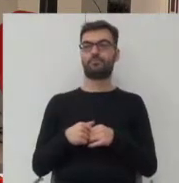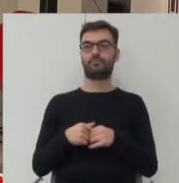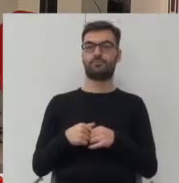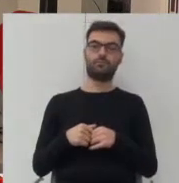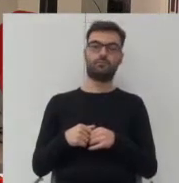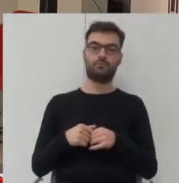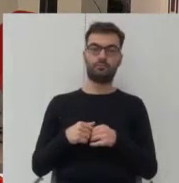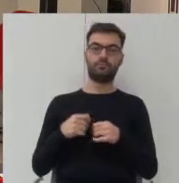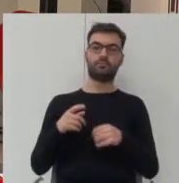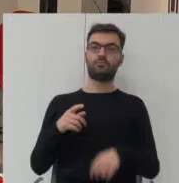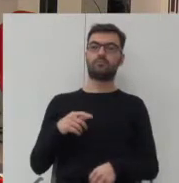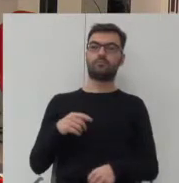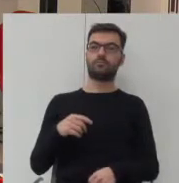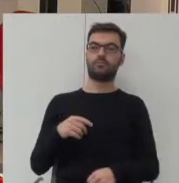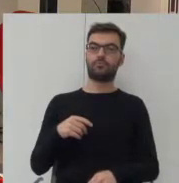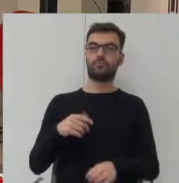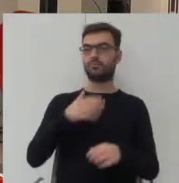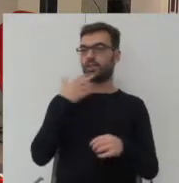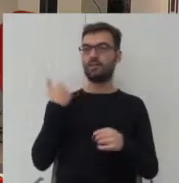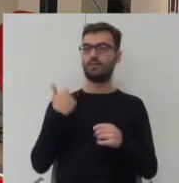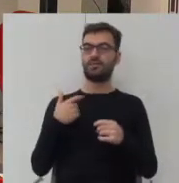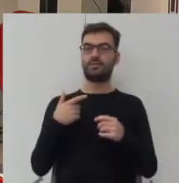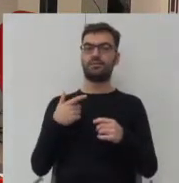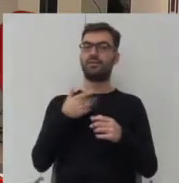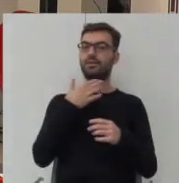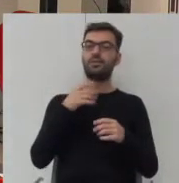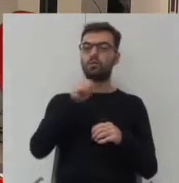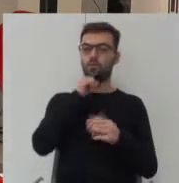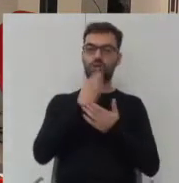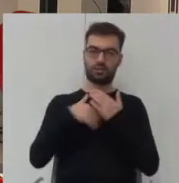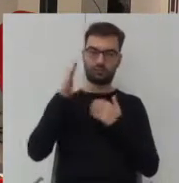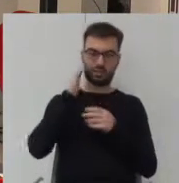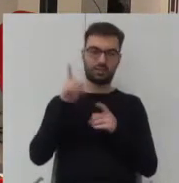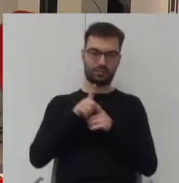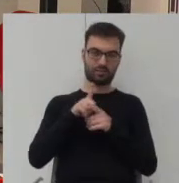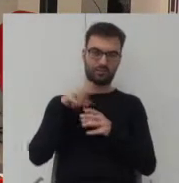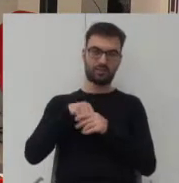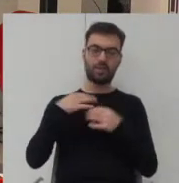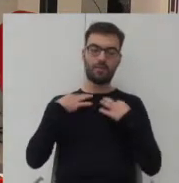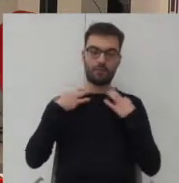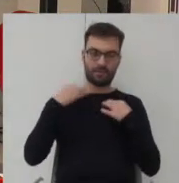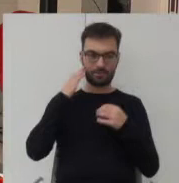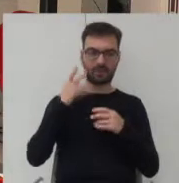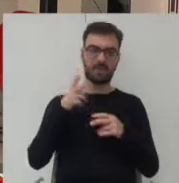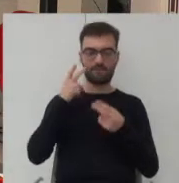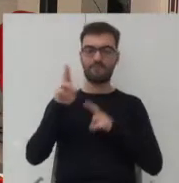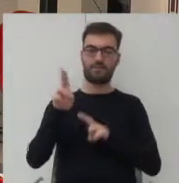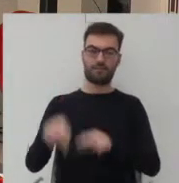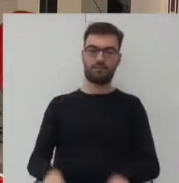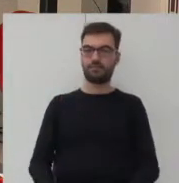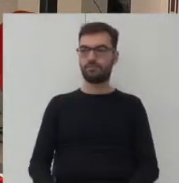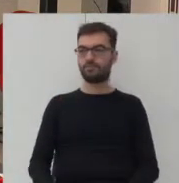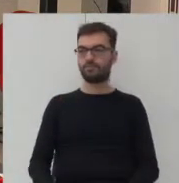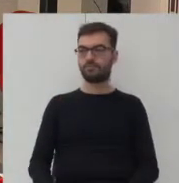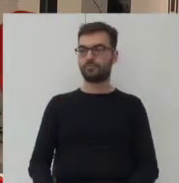i nie ma takiej duża część mieszka też w mieszkaniach prywatnych wynajmowanych nie